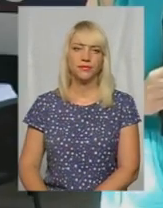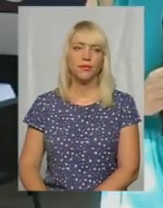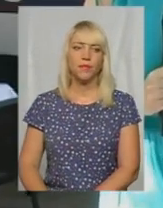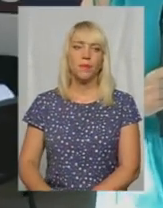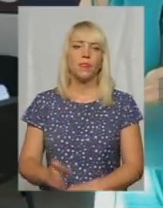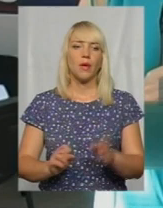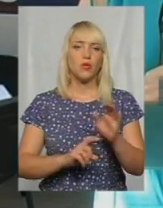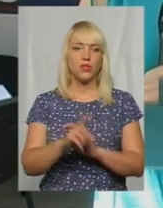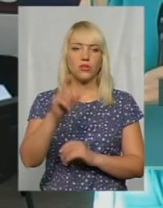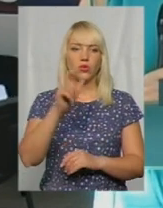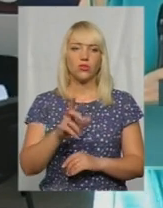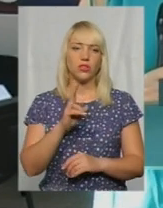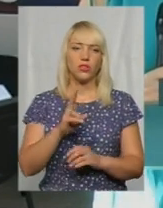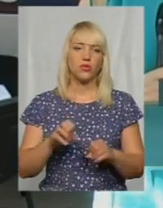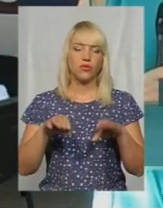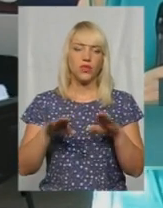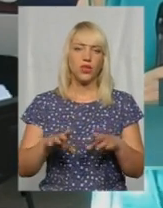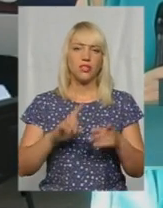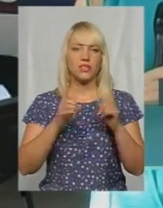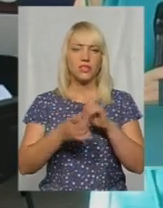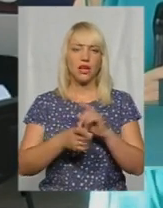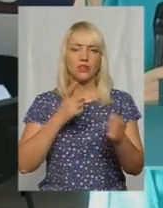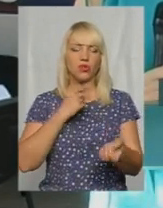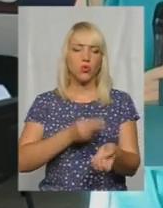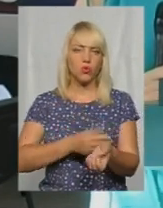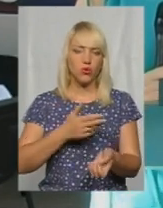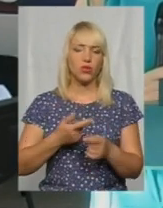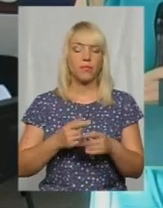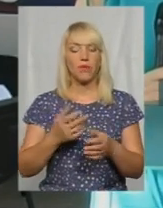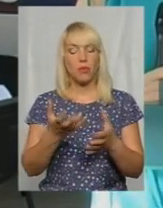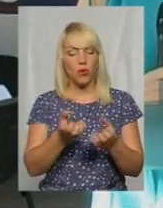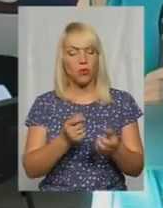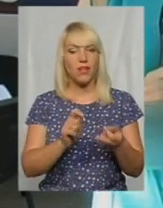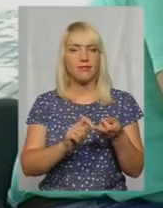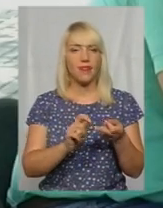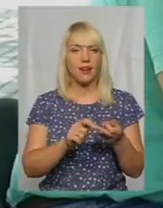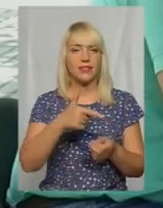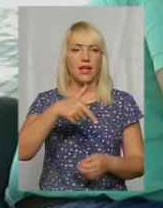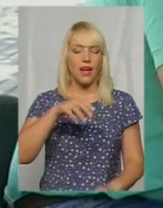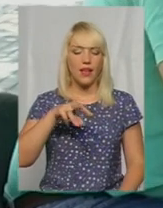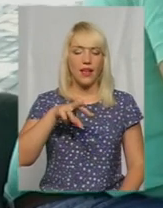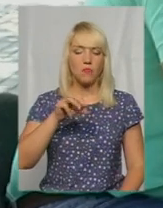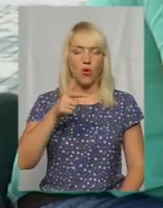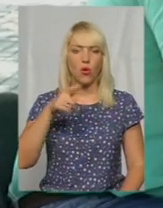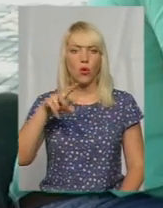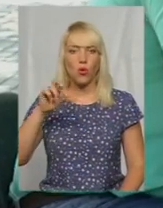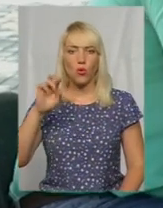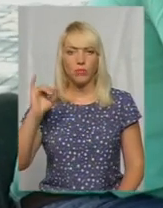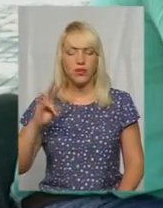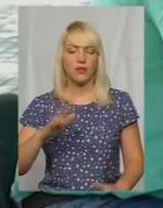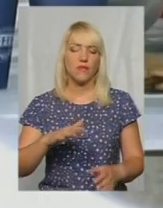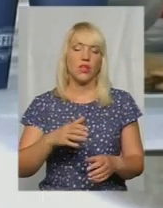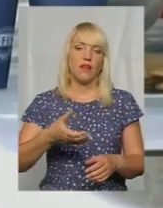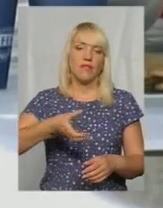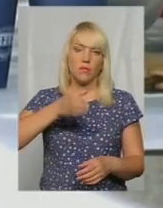Спочатку у людини, яка вирішила стати донором, беруть аналіз на гемоглобін, після цього вона випиває чай з печивом, і вже після